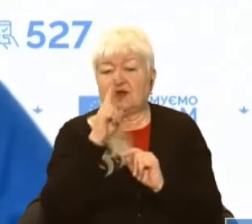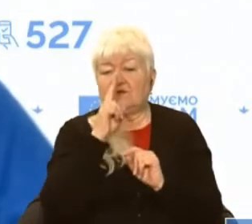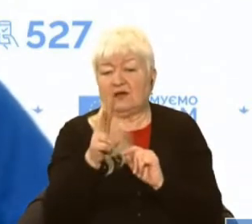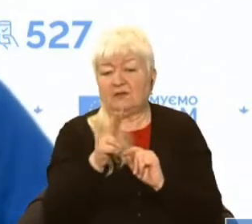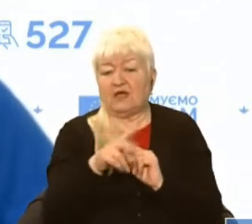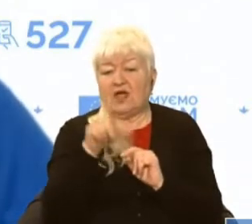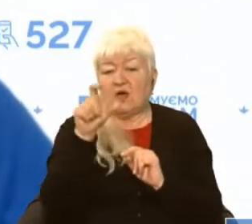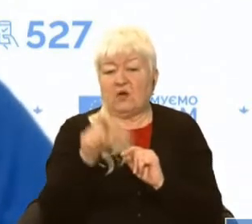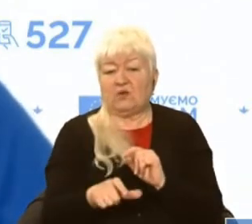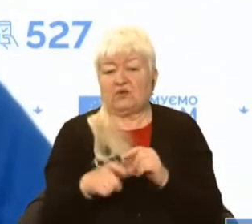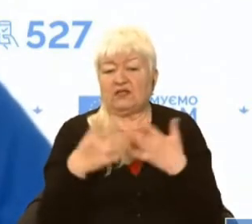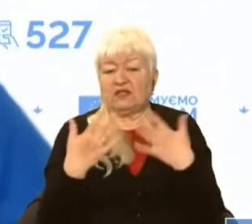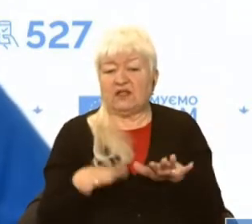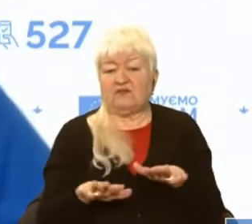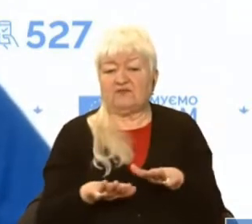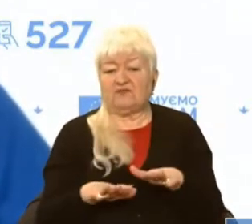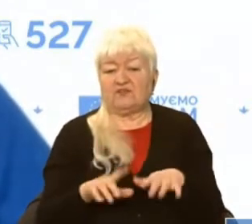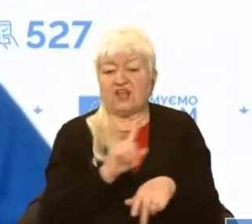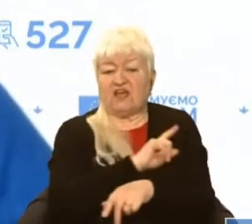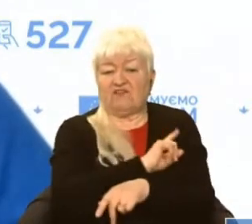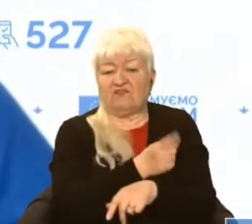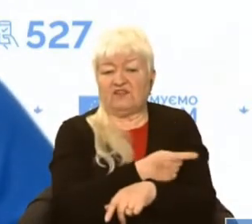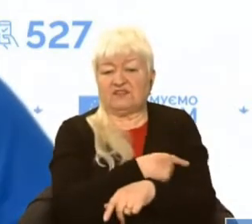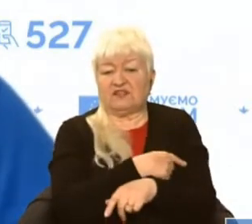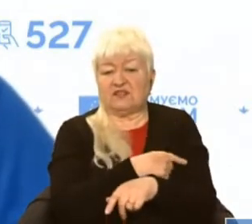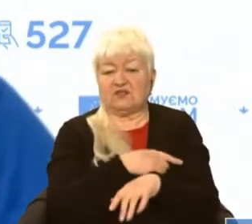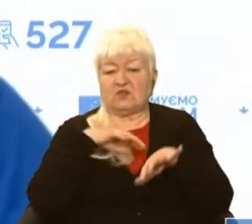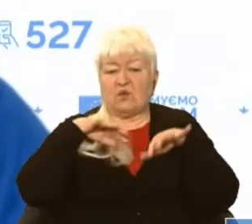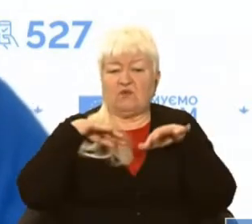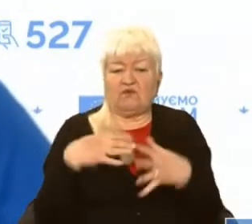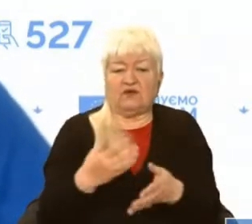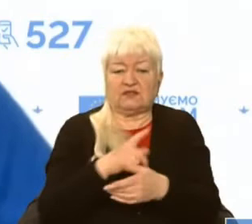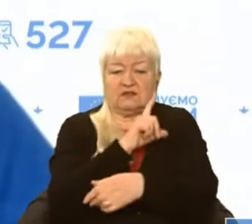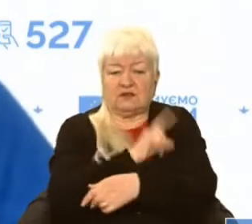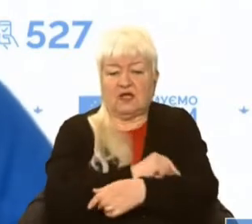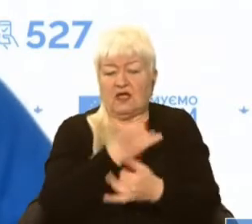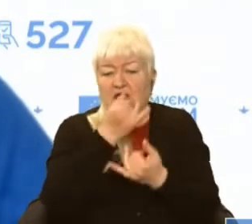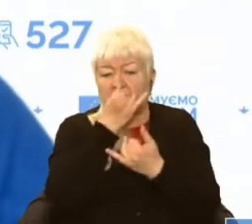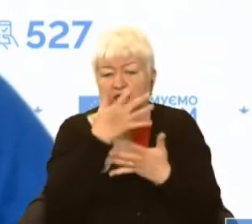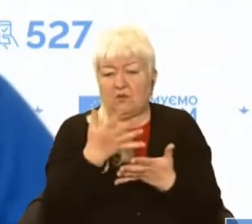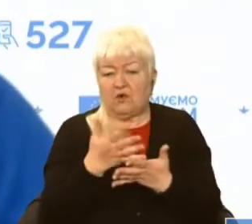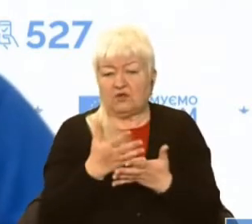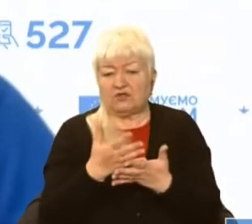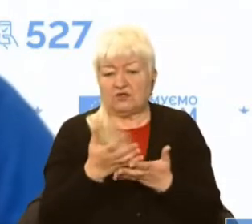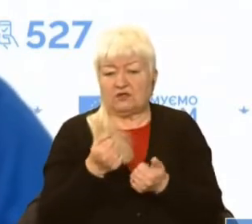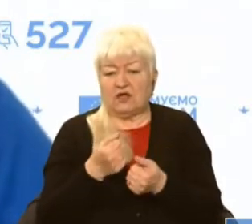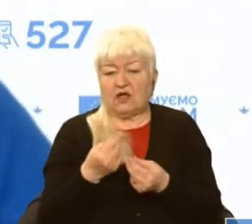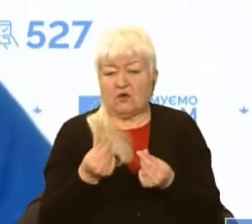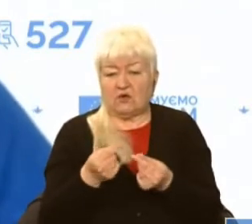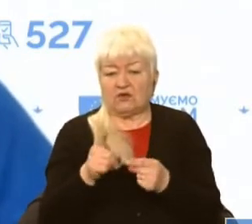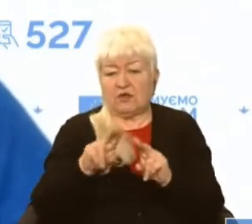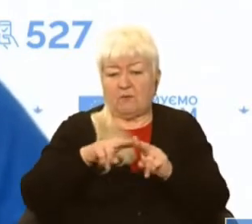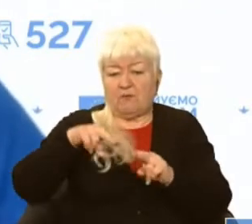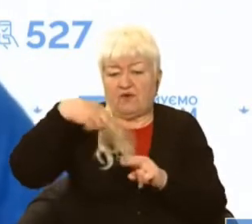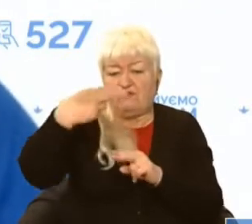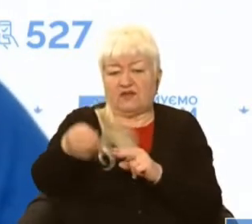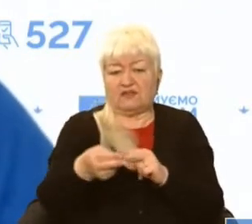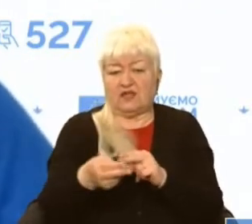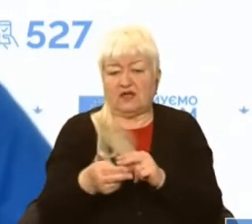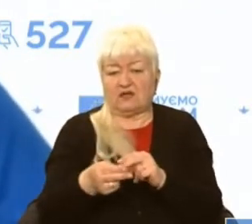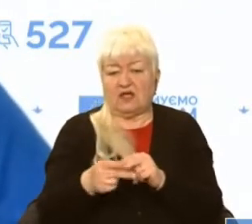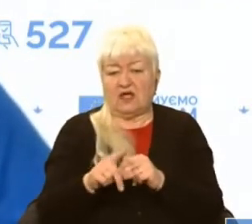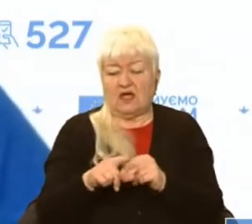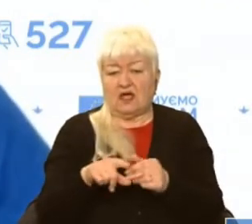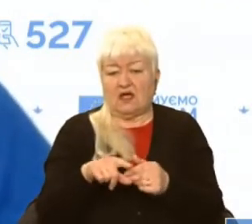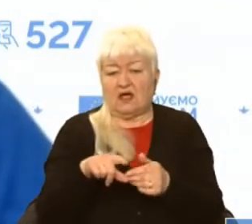місяці, людина вже не стільки фізично виснажена, що вона вже не може приносити гроші. І людині просто повертають паспорт, дають